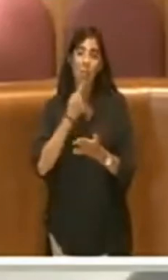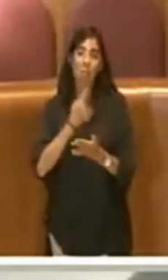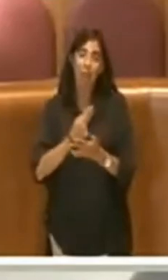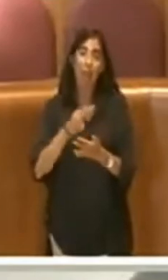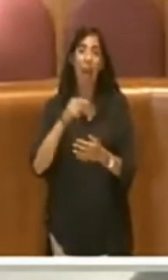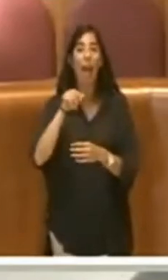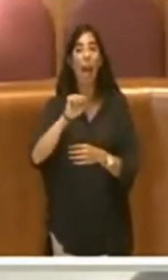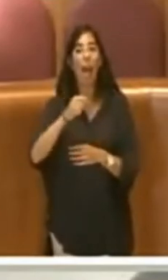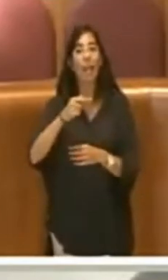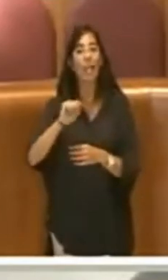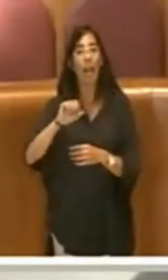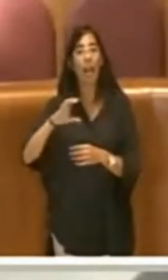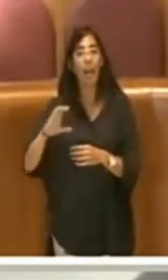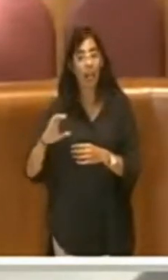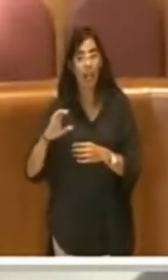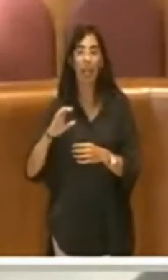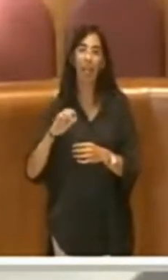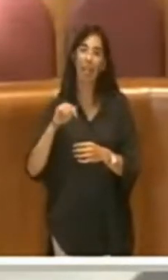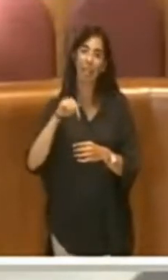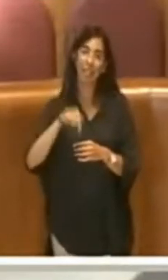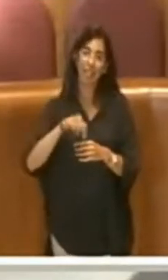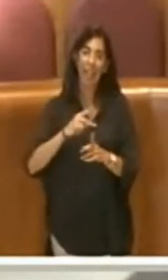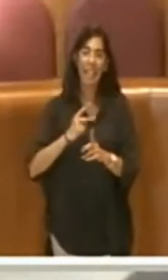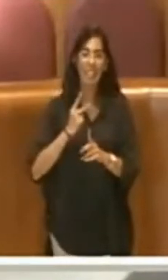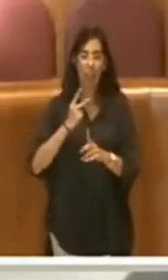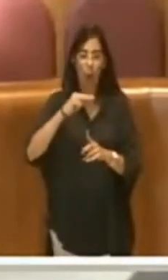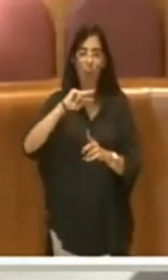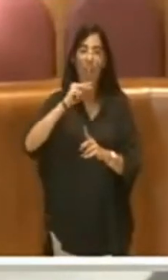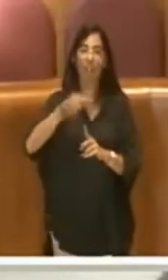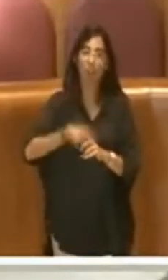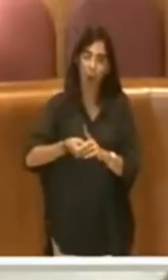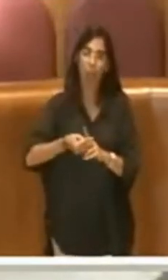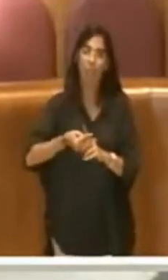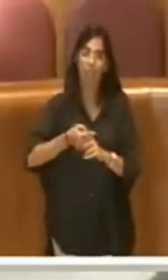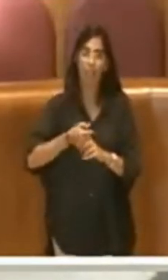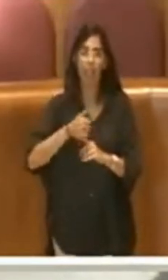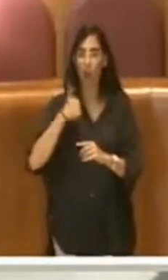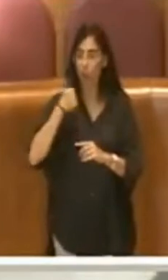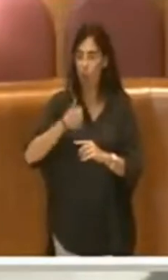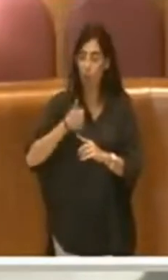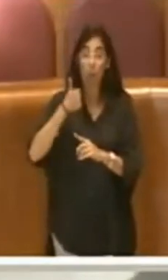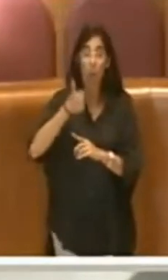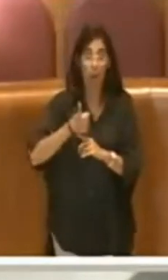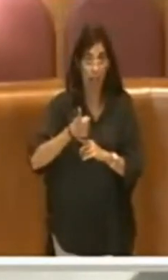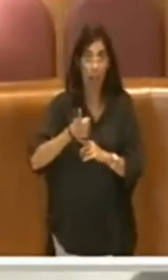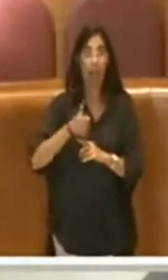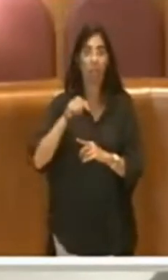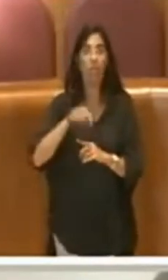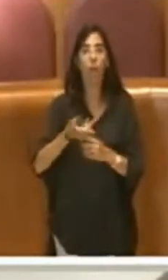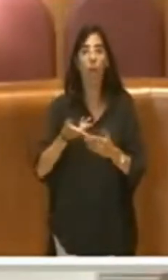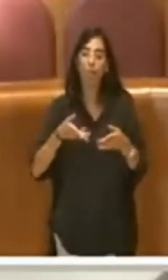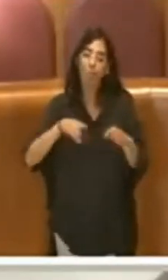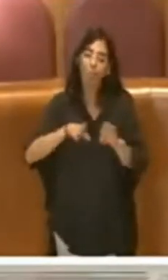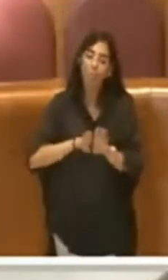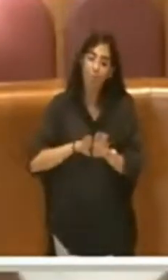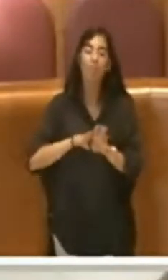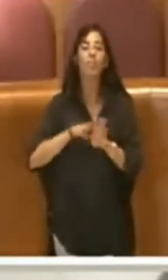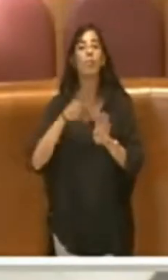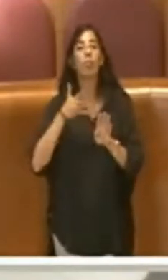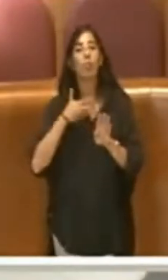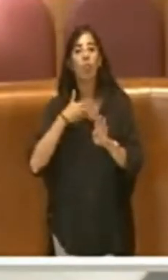consecutivo chiude in utile l'esercizio con 7 milioni e 9, l'anno scorso era stata